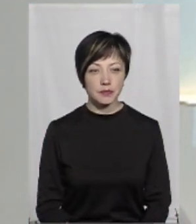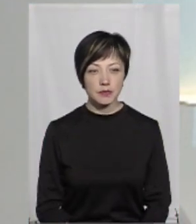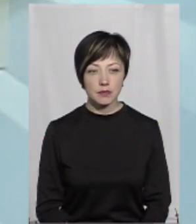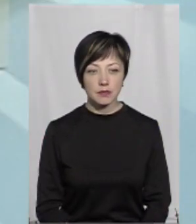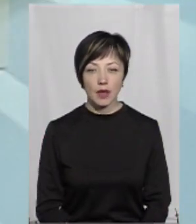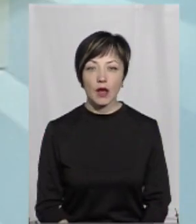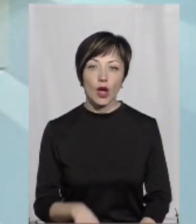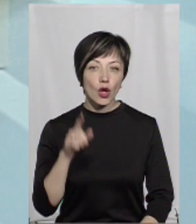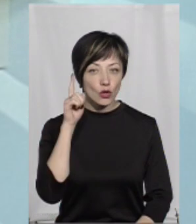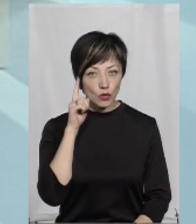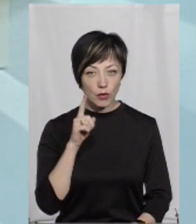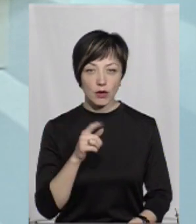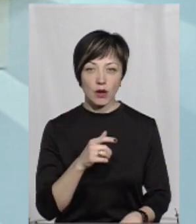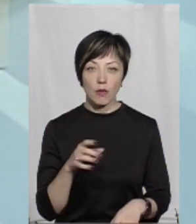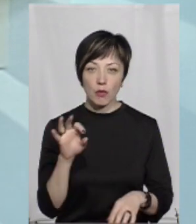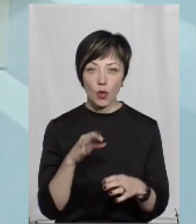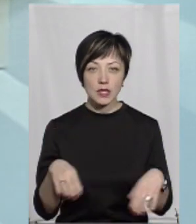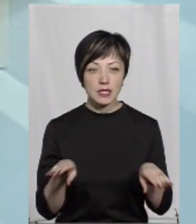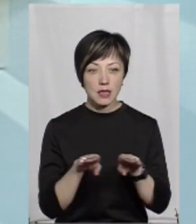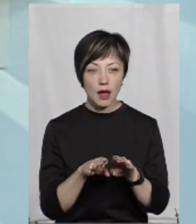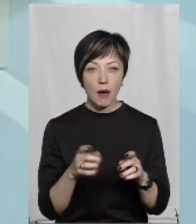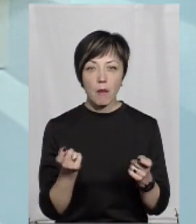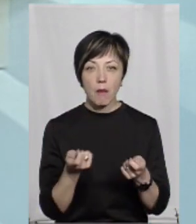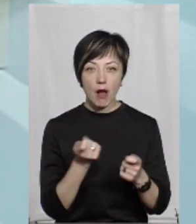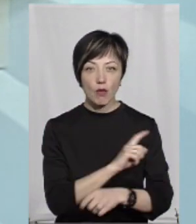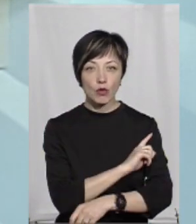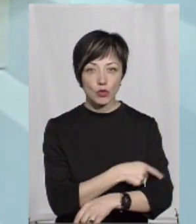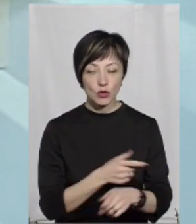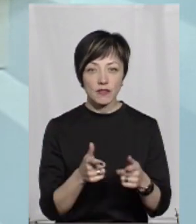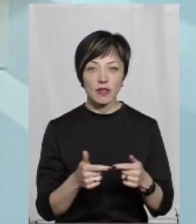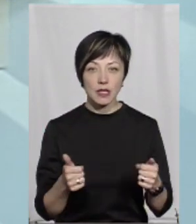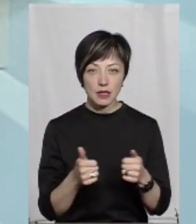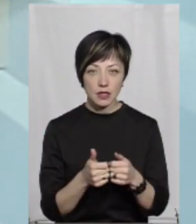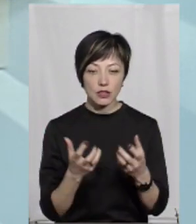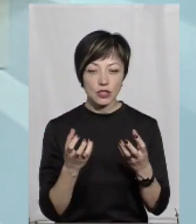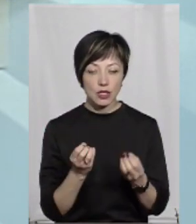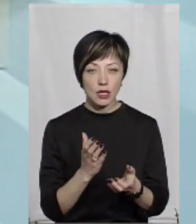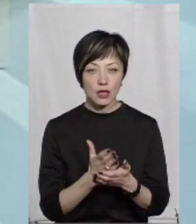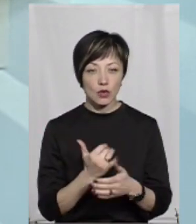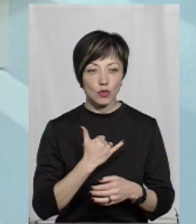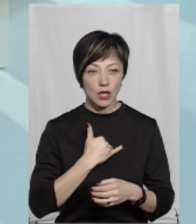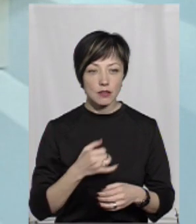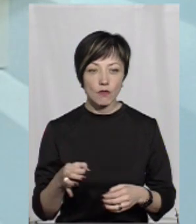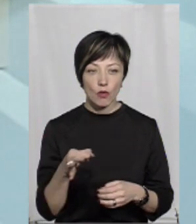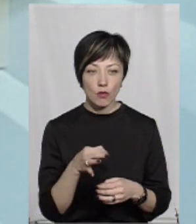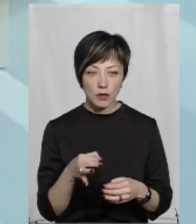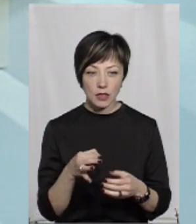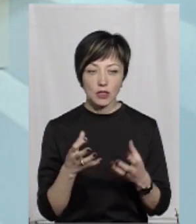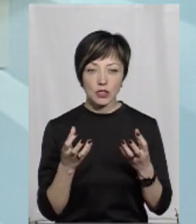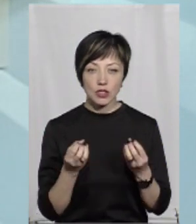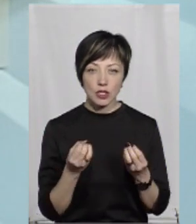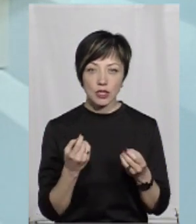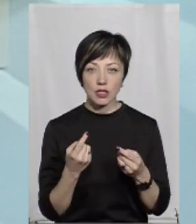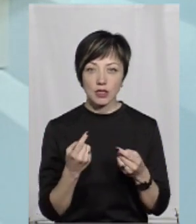Я думаю, що ви хочете за закриття малопотужних відділень, які є ще в нас в області. Є ще номерні